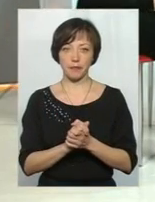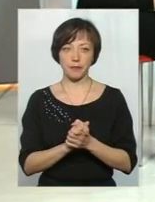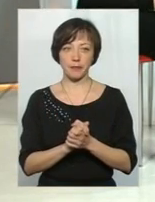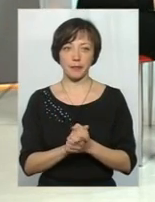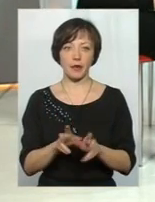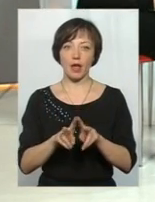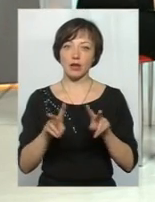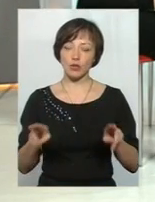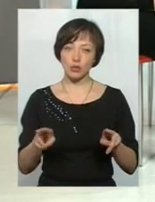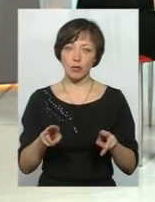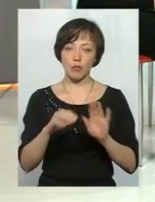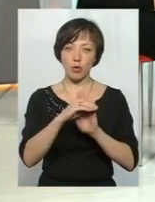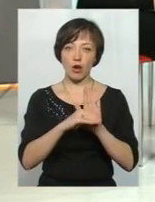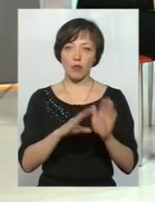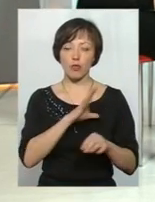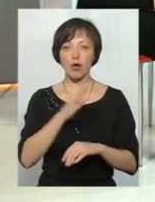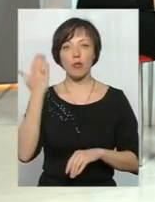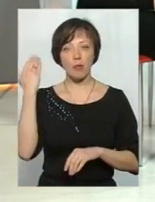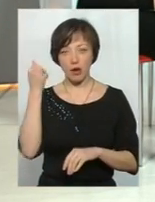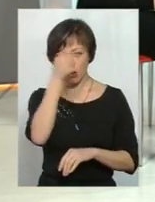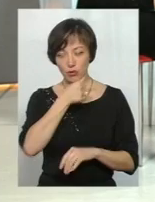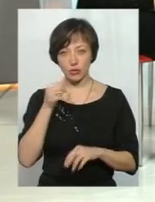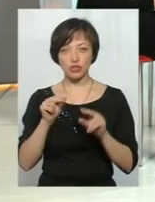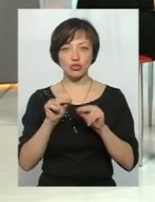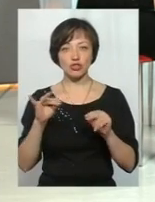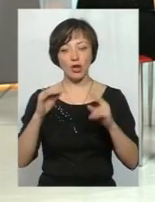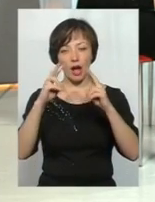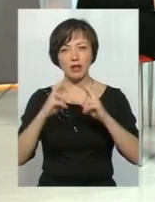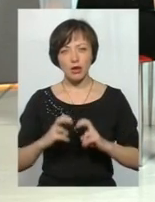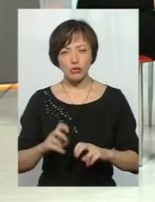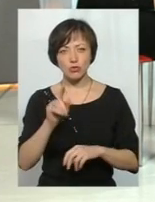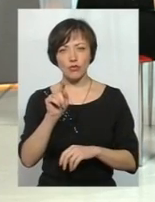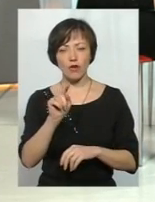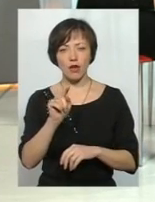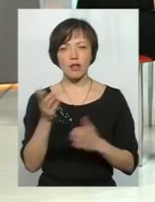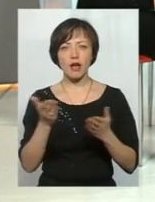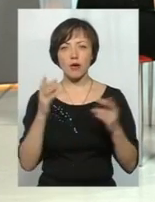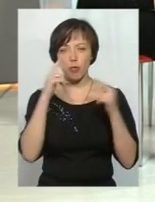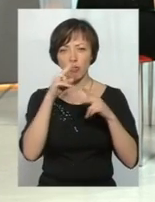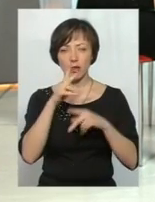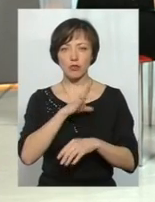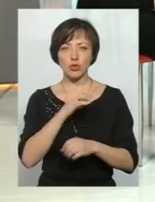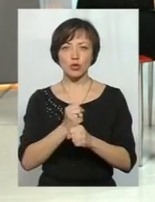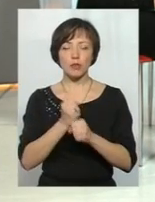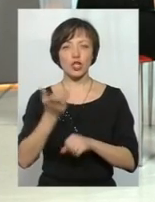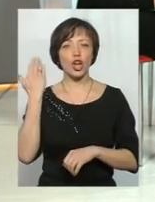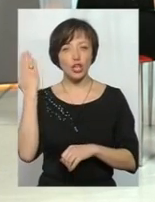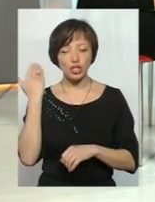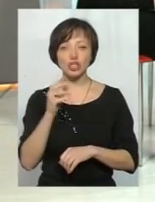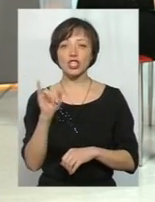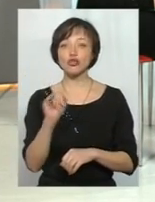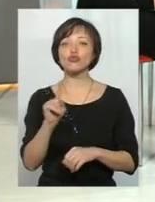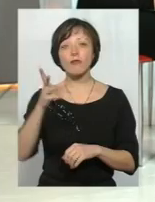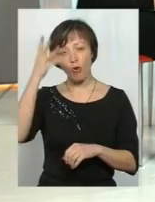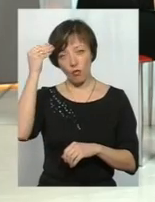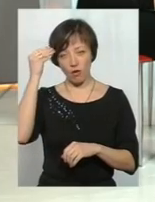аналогічна програма була в попередні роки. Чи аналізували, які помилки були допущені раніше, і що